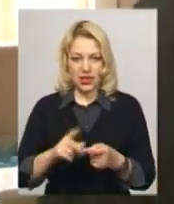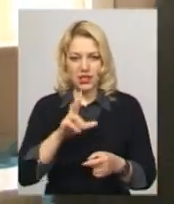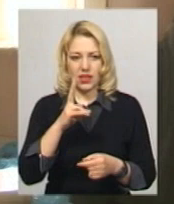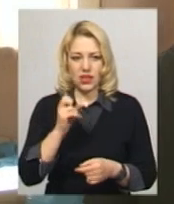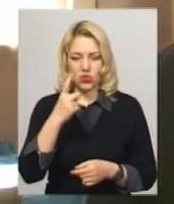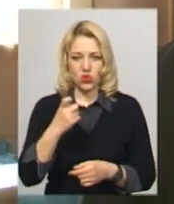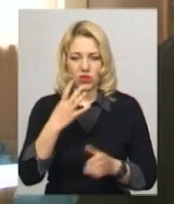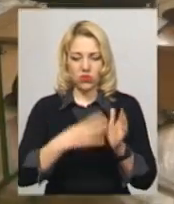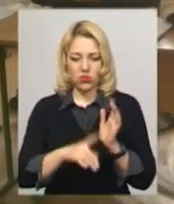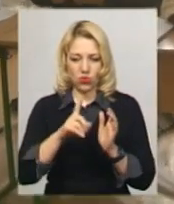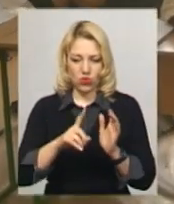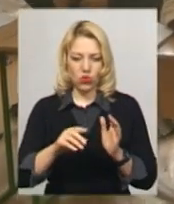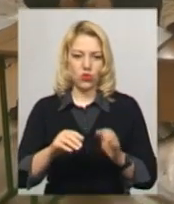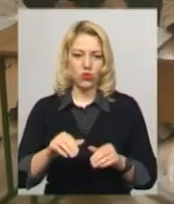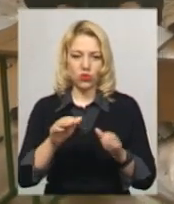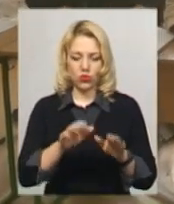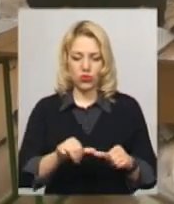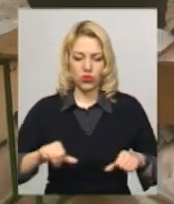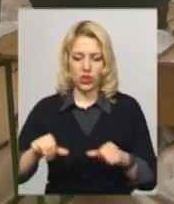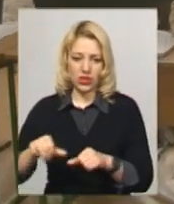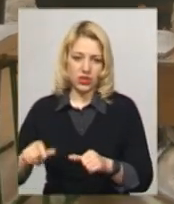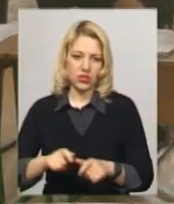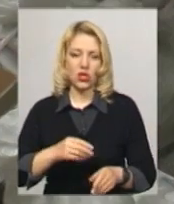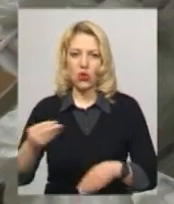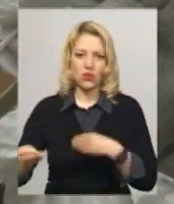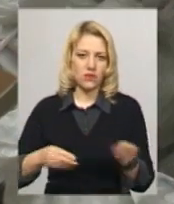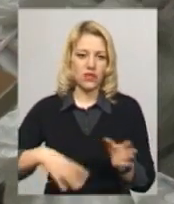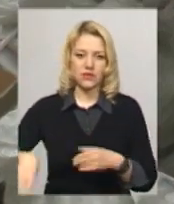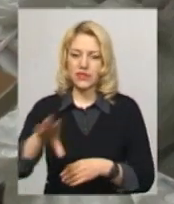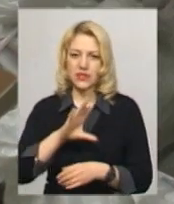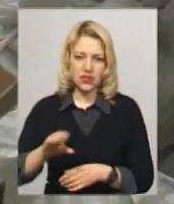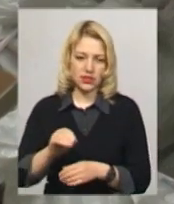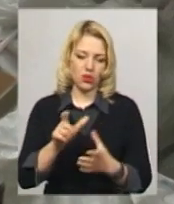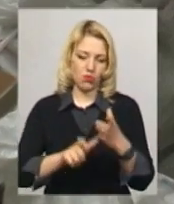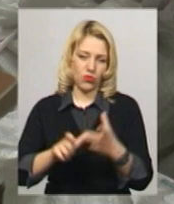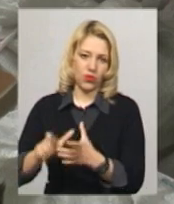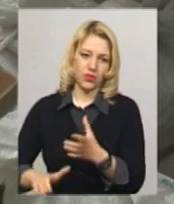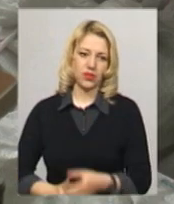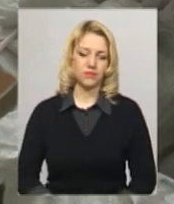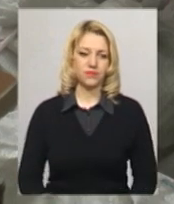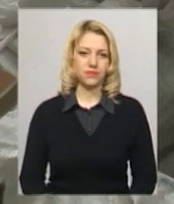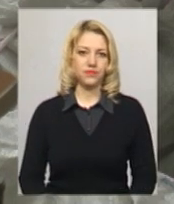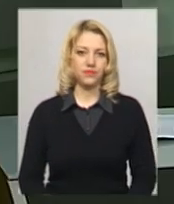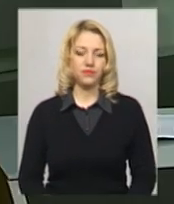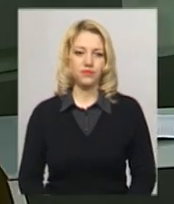191 дільницю розвезли усі бюлетені, виділені на округ. Дарина Денисенко, Віктор Кривий, Новини, Поділля, Центр.